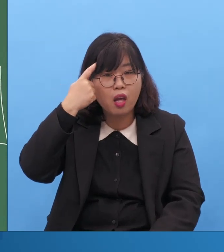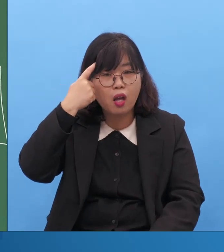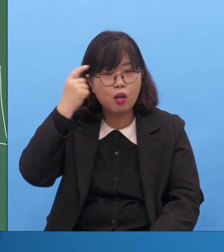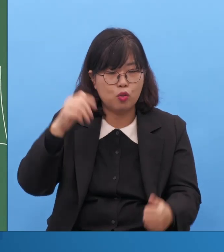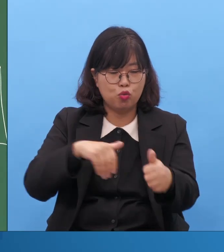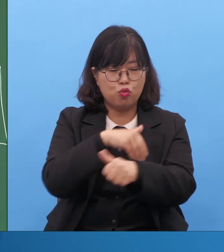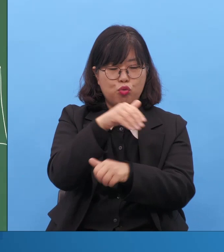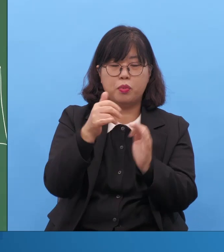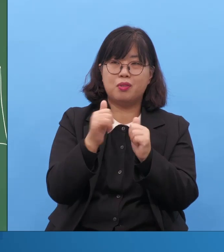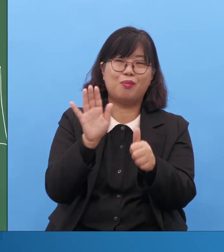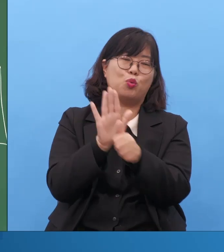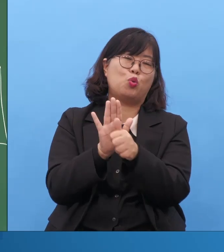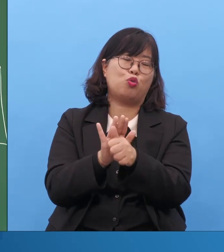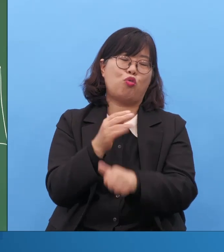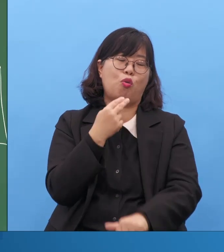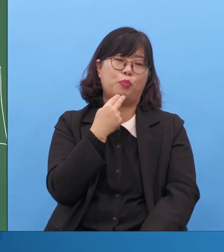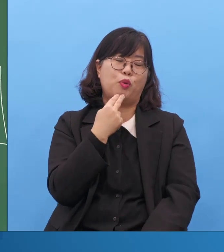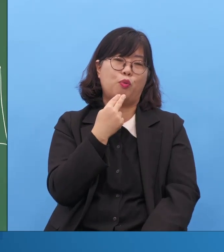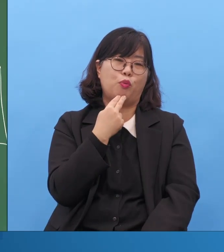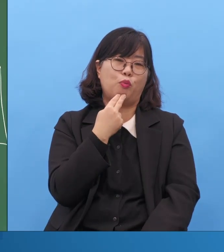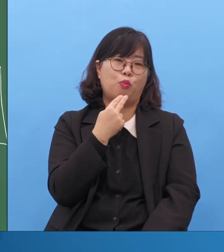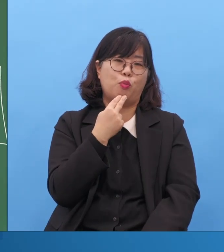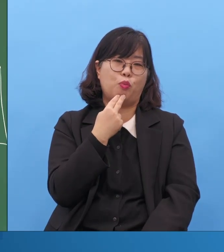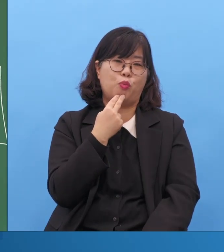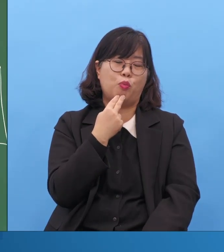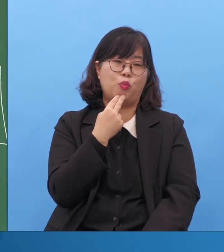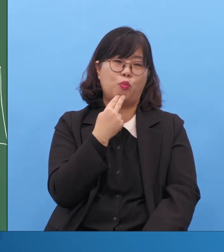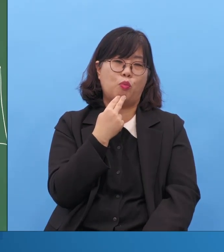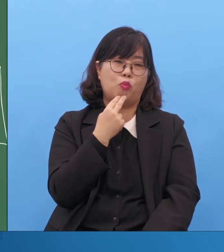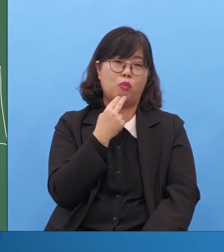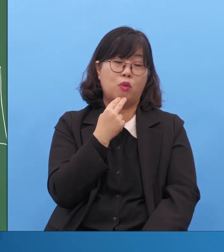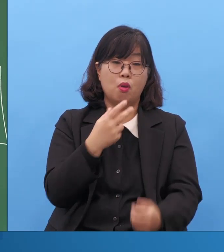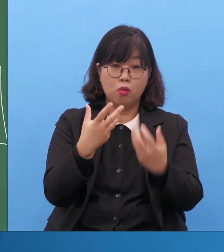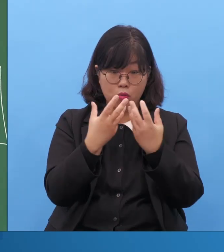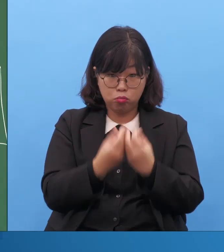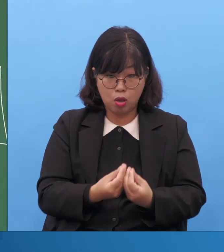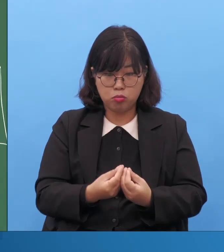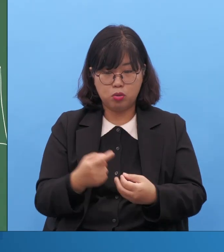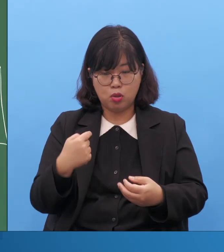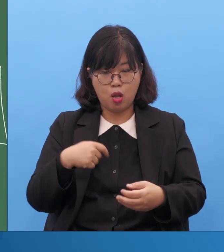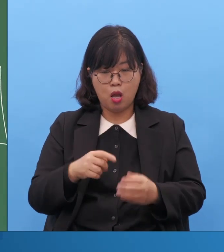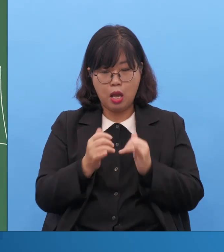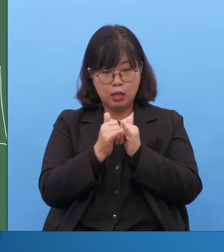그 사람이 무인도에서 중독이 됐다면 모르겠는데 그렇지 않는 이상은요.